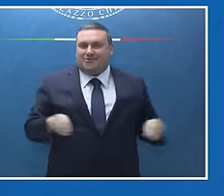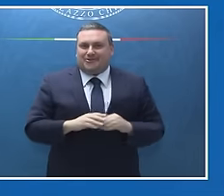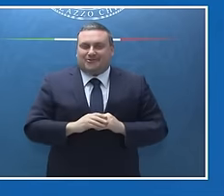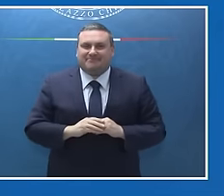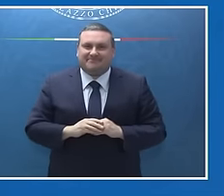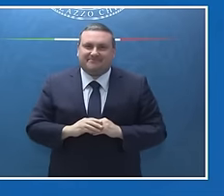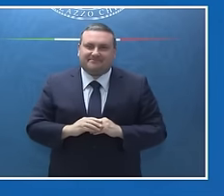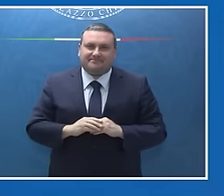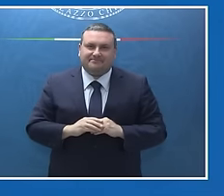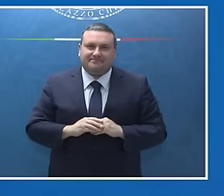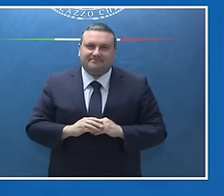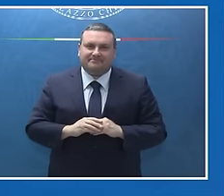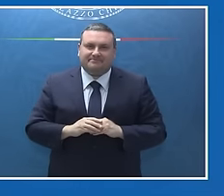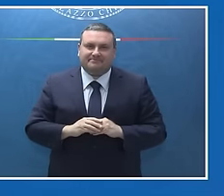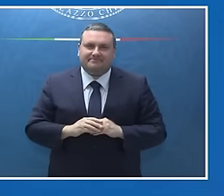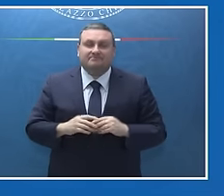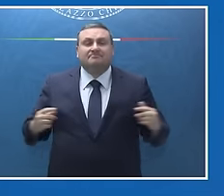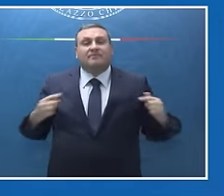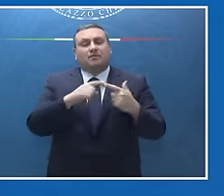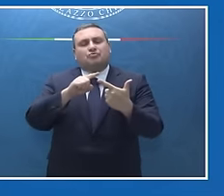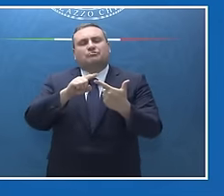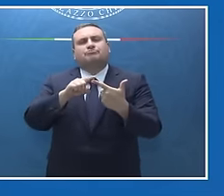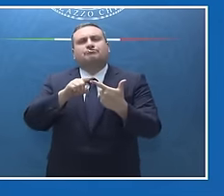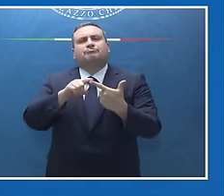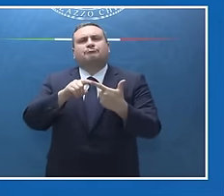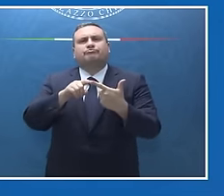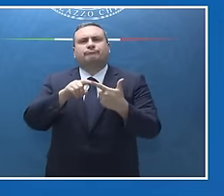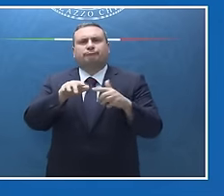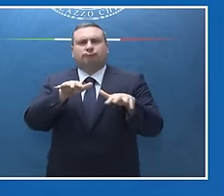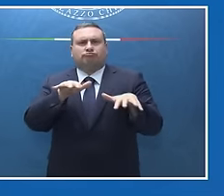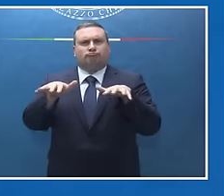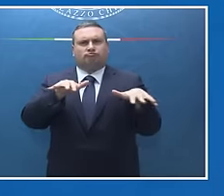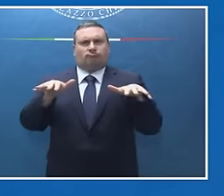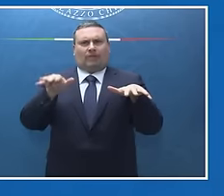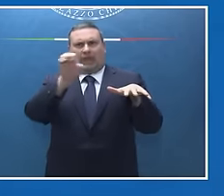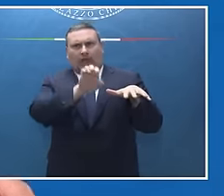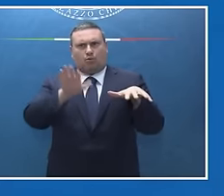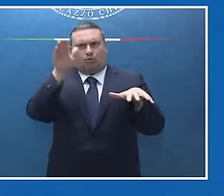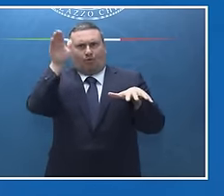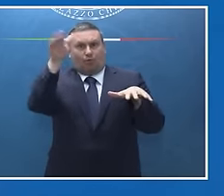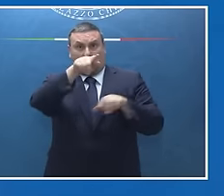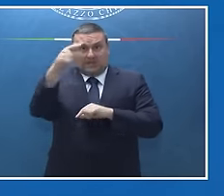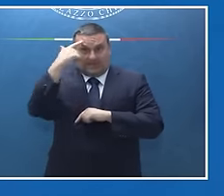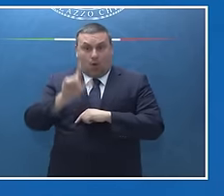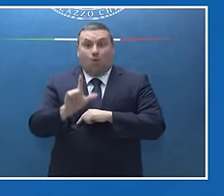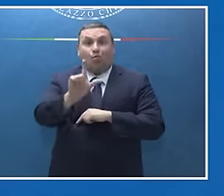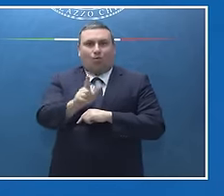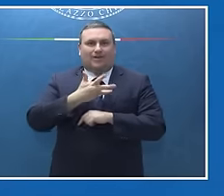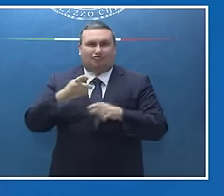riguarda invece gli assetti europei, lei sa che noi avremo una riunione lunedì,